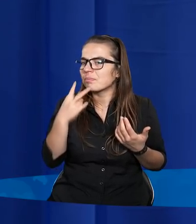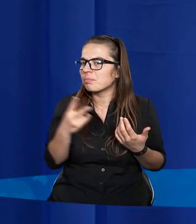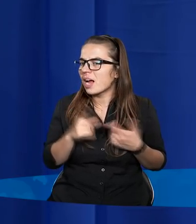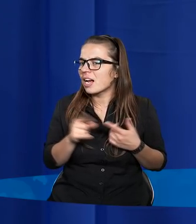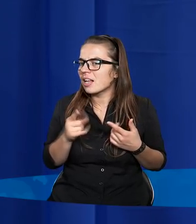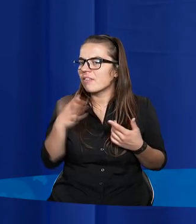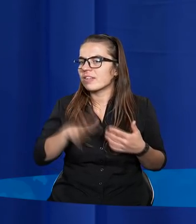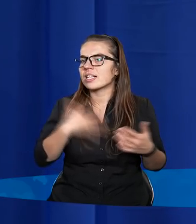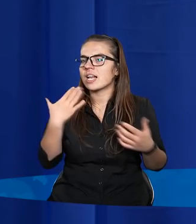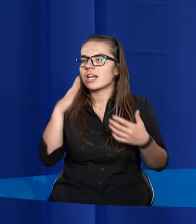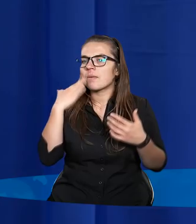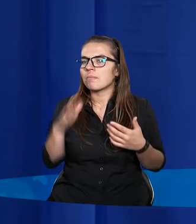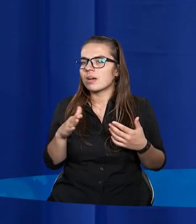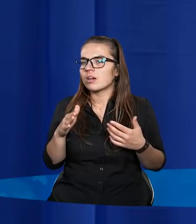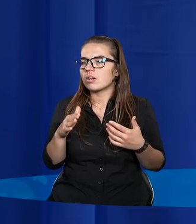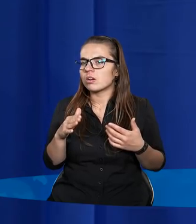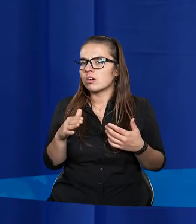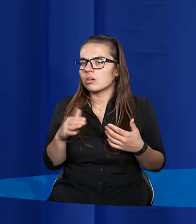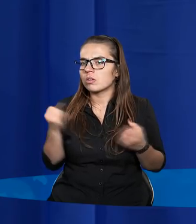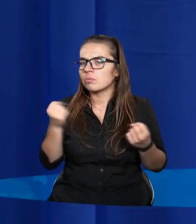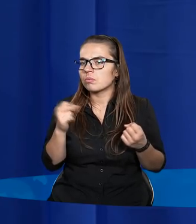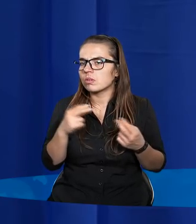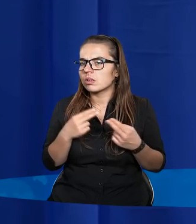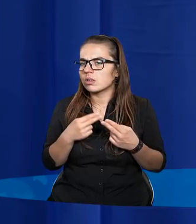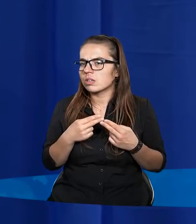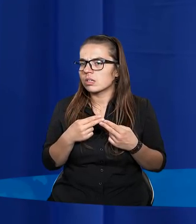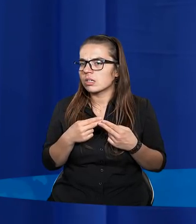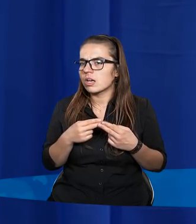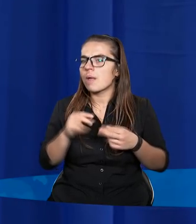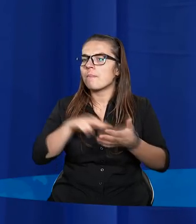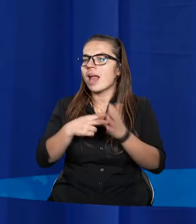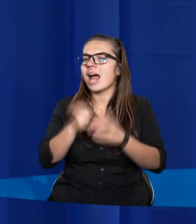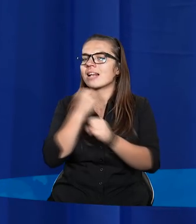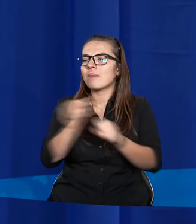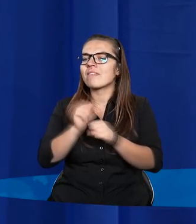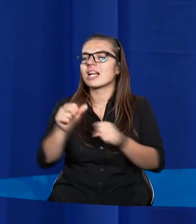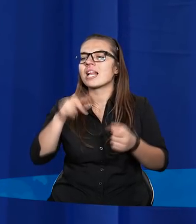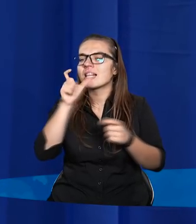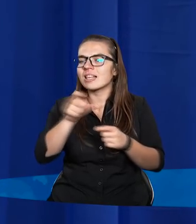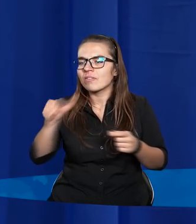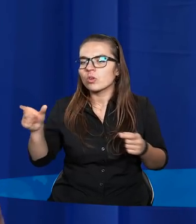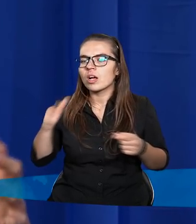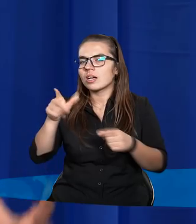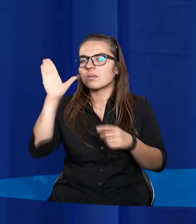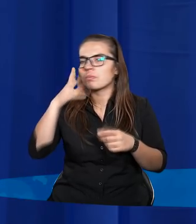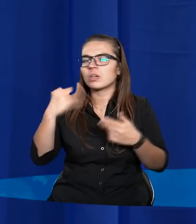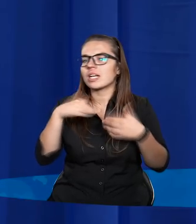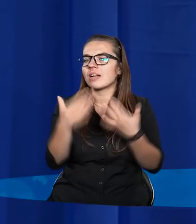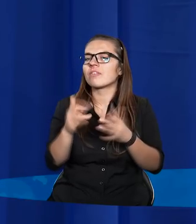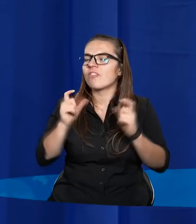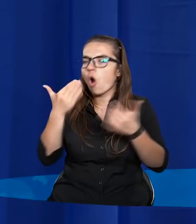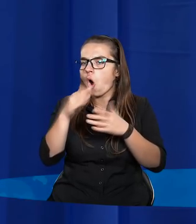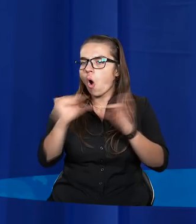ale wydaje mi się, że najbardziej taka pomocna to odpowiedź, że po prostu nie wiem, bo plan zbawienia jest indywidualny. On zakłada nie tylko ogólne